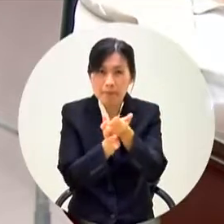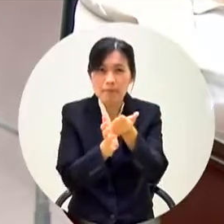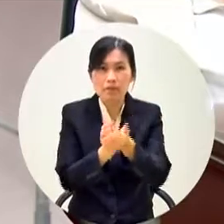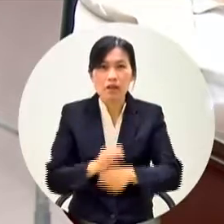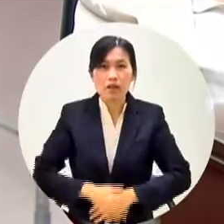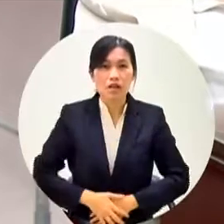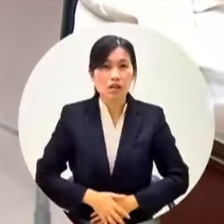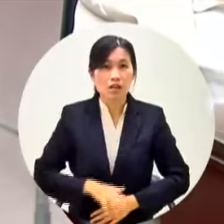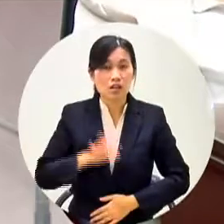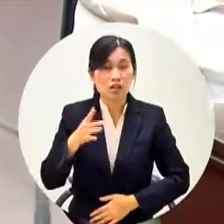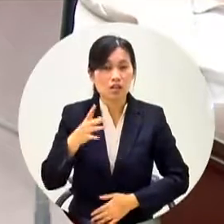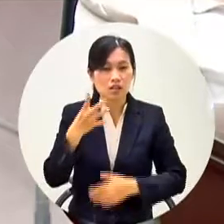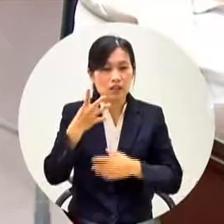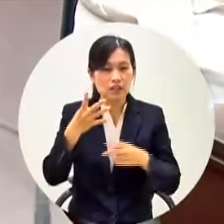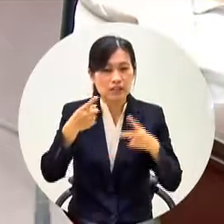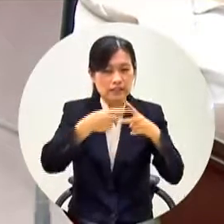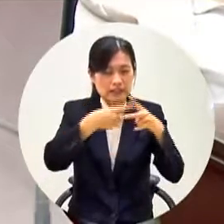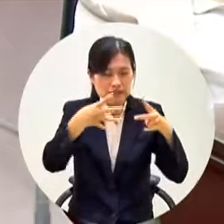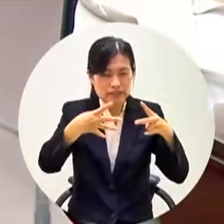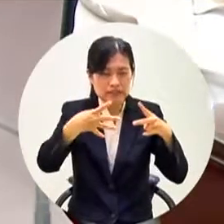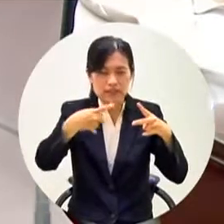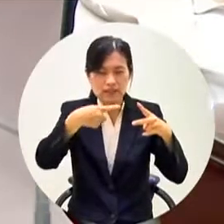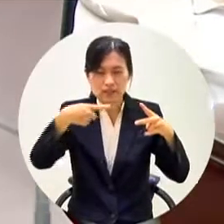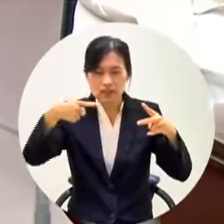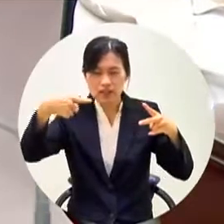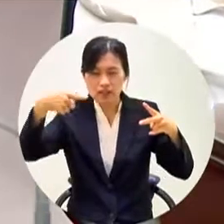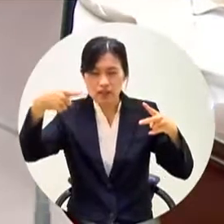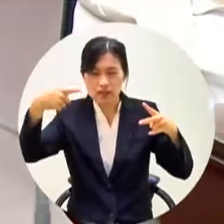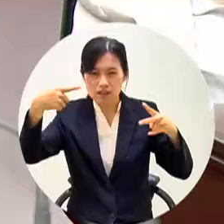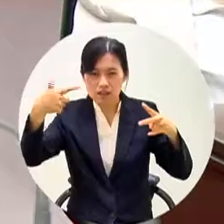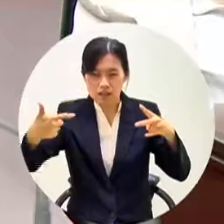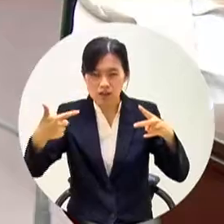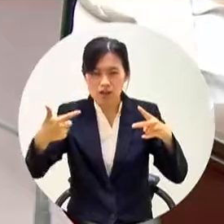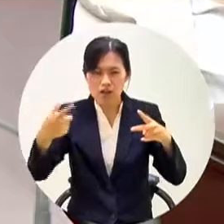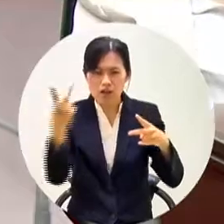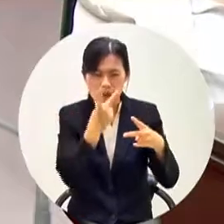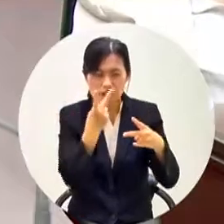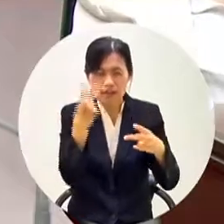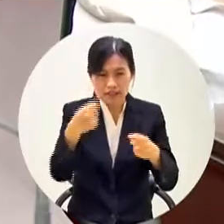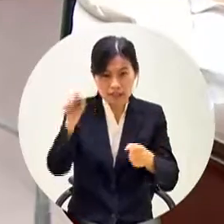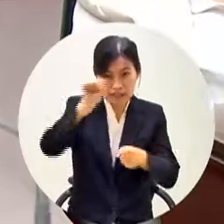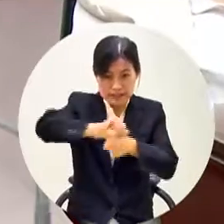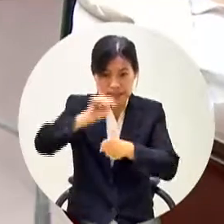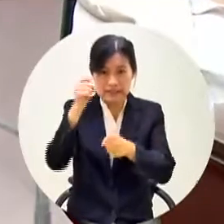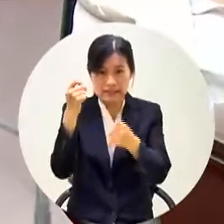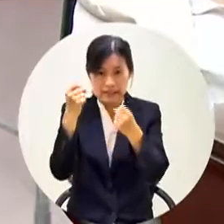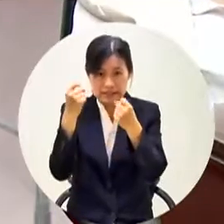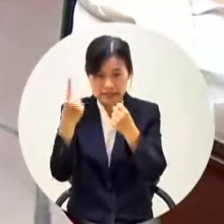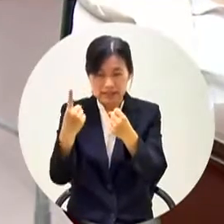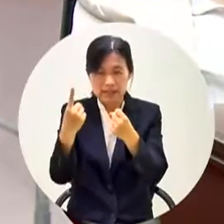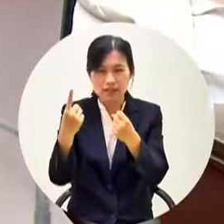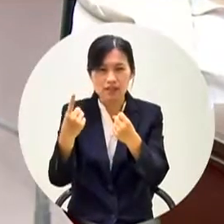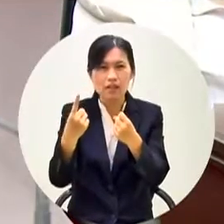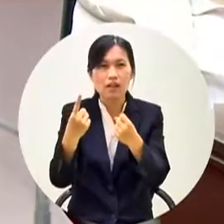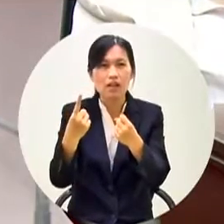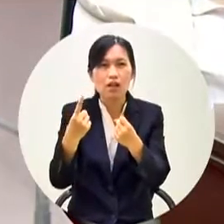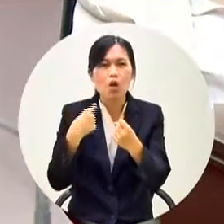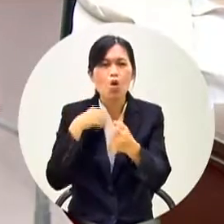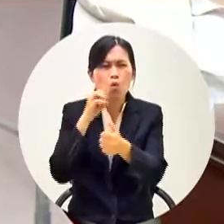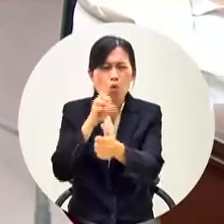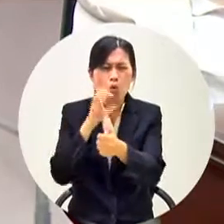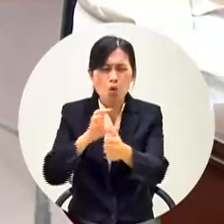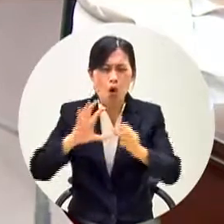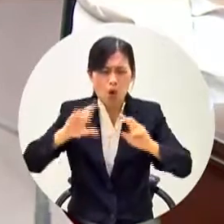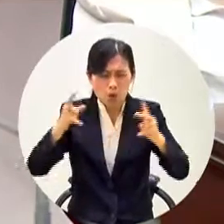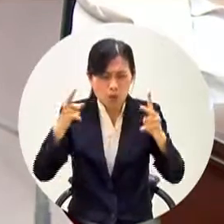然後四年級到六年級兩堂那你只要追加一堂我跟葉副市長講英語國